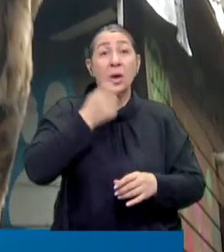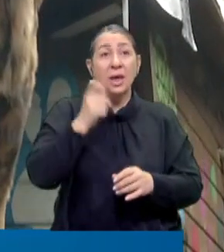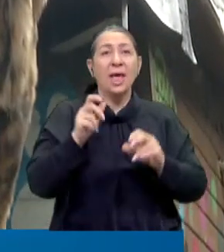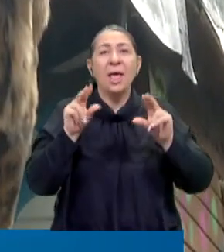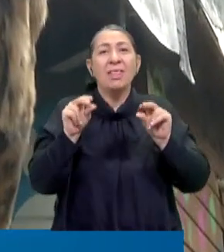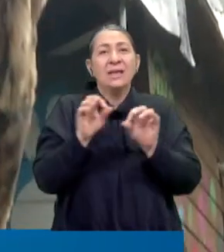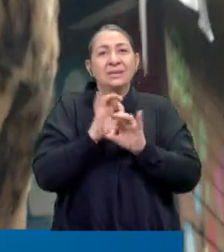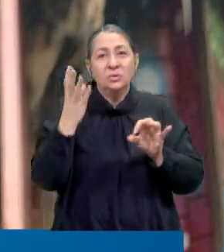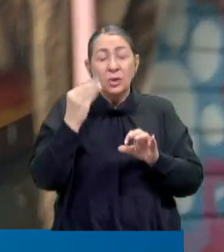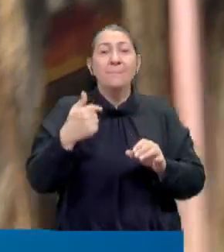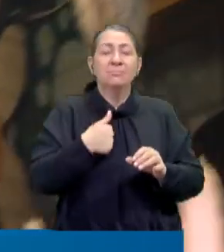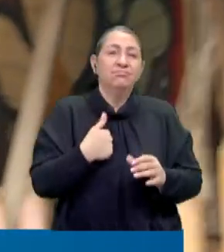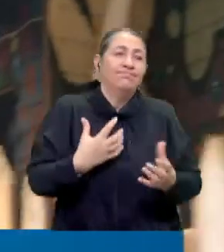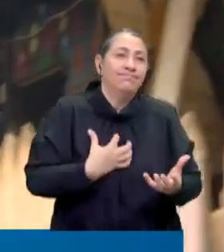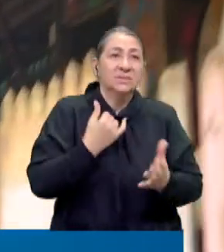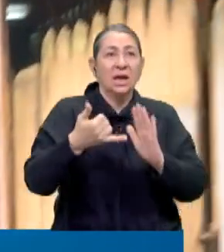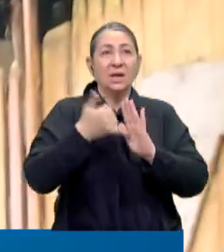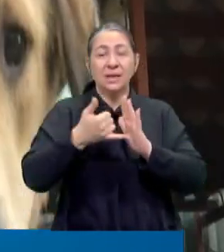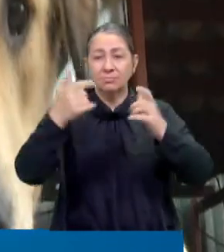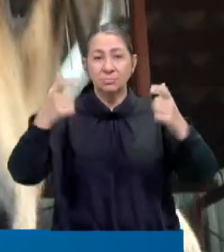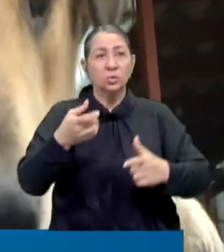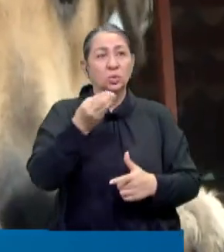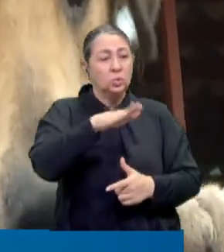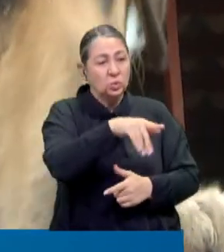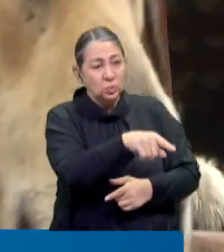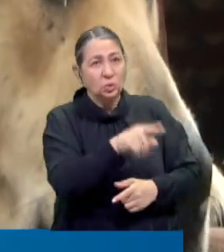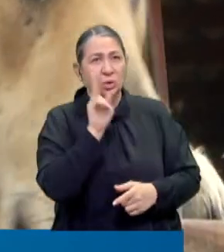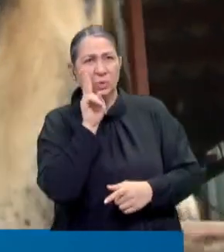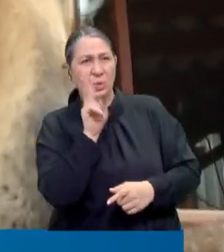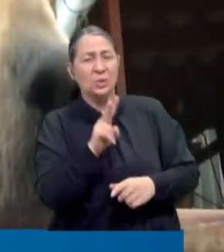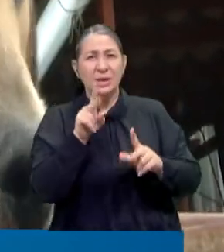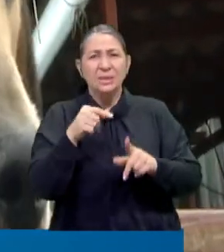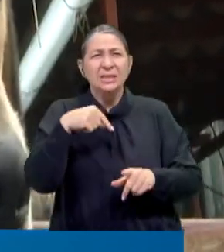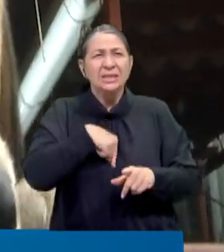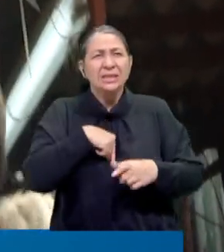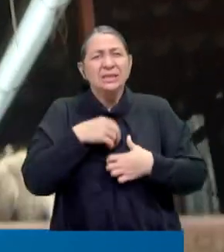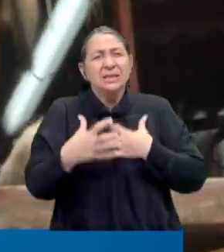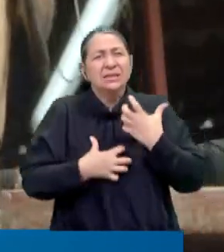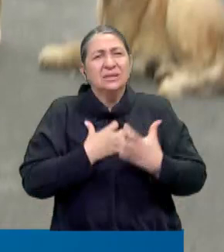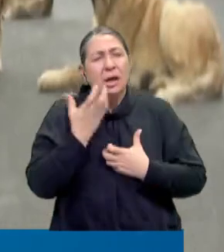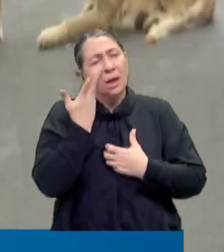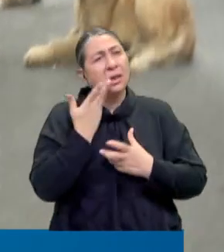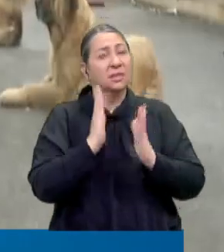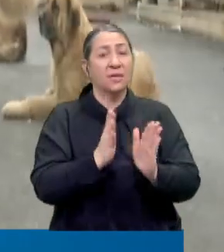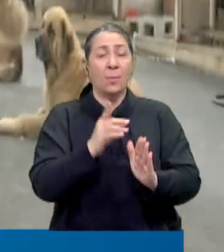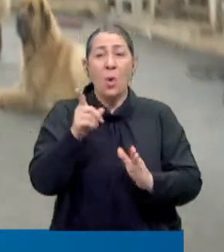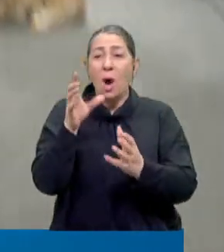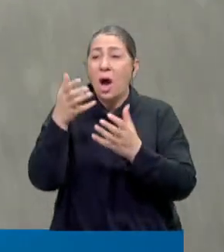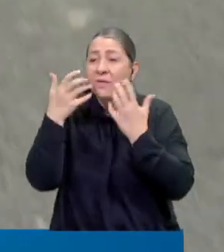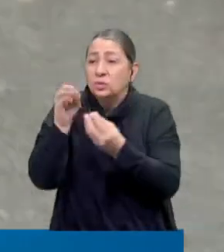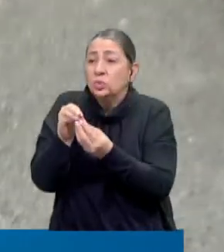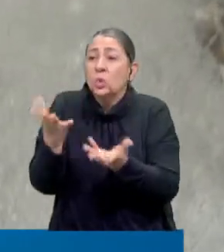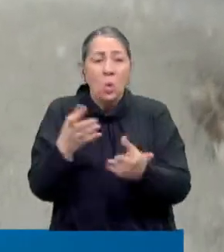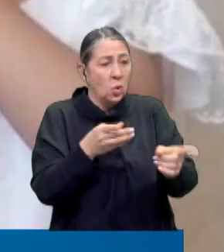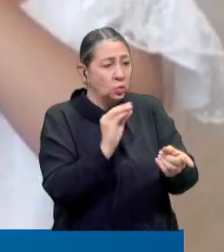yetersiz olursa biz maalesef Gaziantep'teki çocuğumuzu gördüğümüz gibi içimiz yana yana izleyeceğiz. Ne o hayvanın suçu var